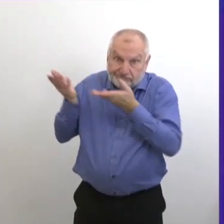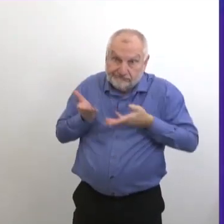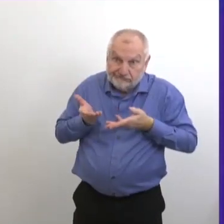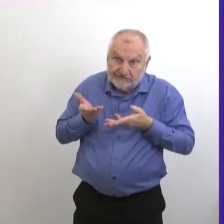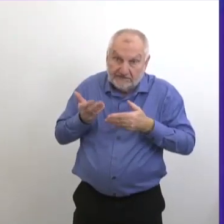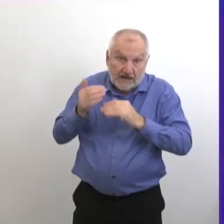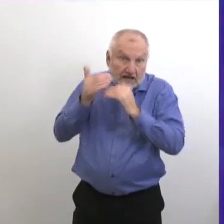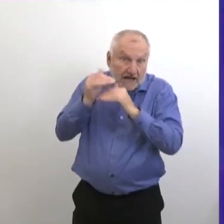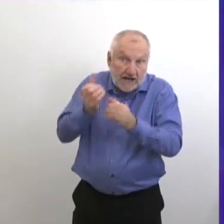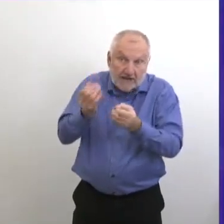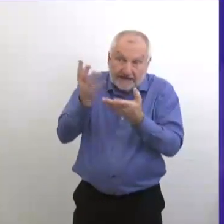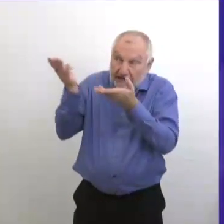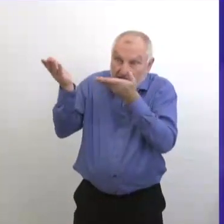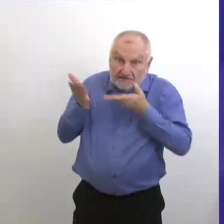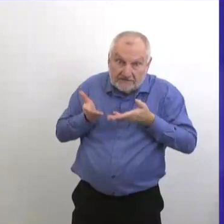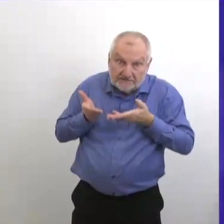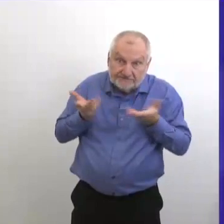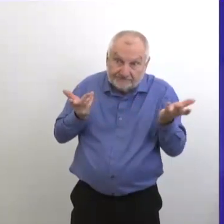détails là-dessus très bientôt.